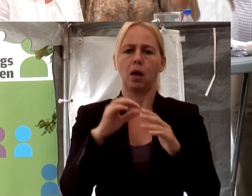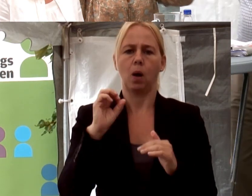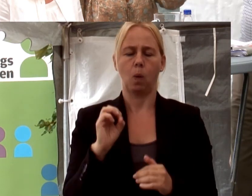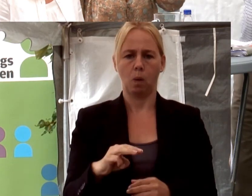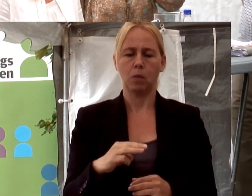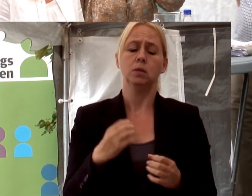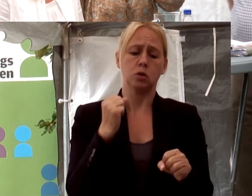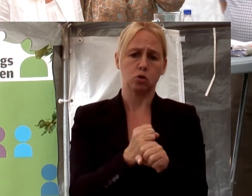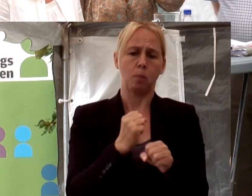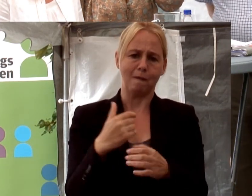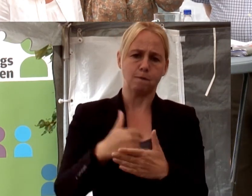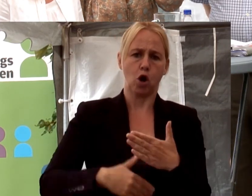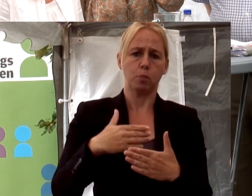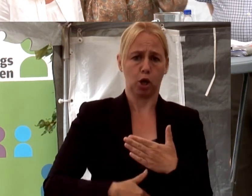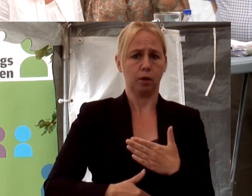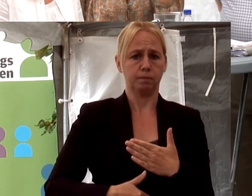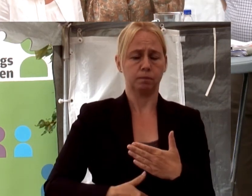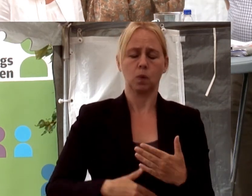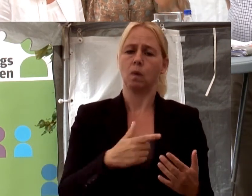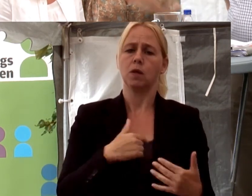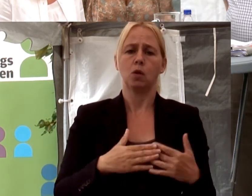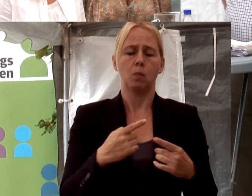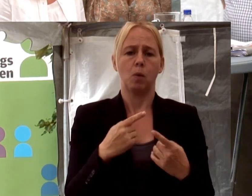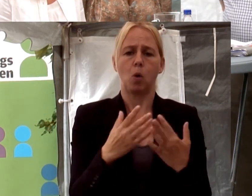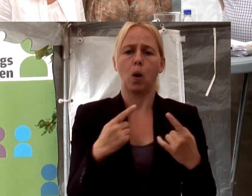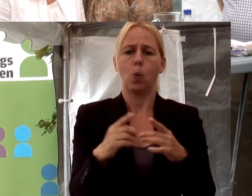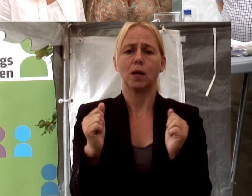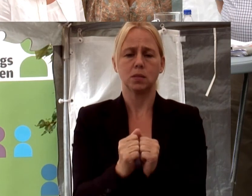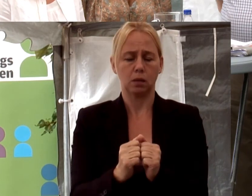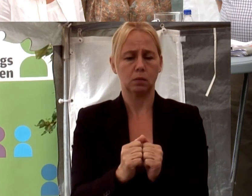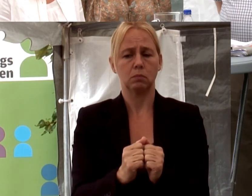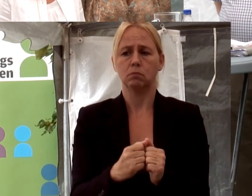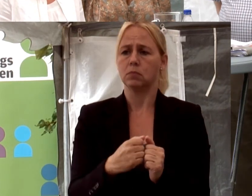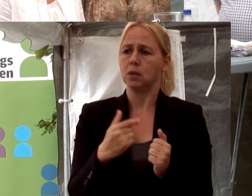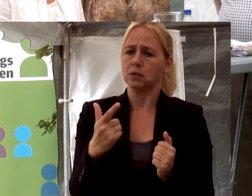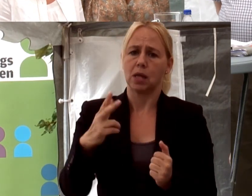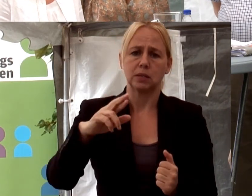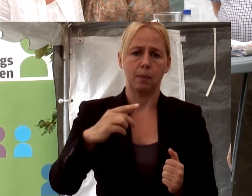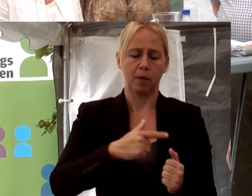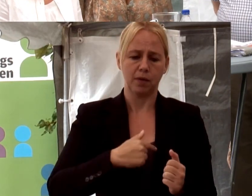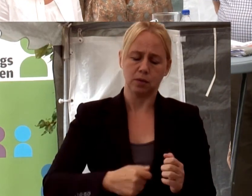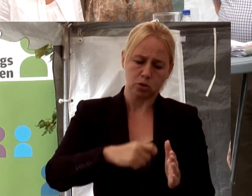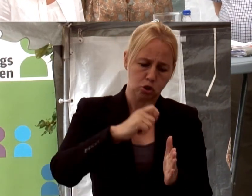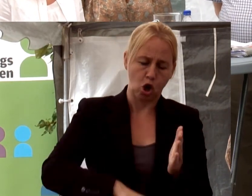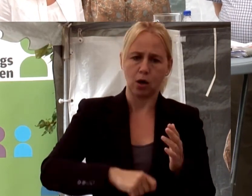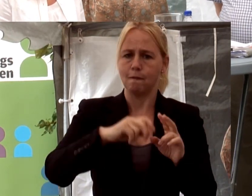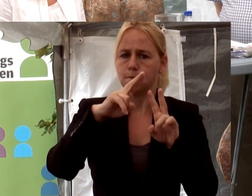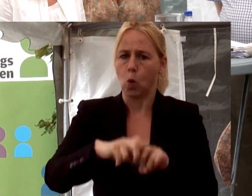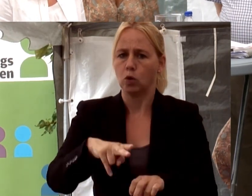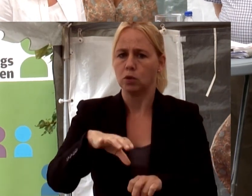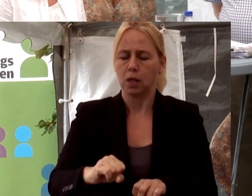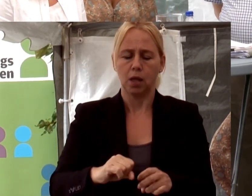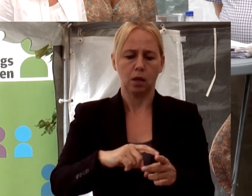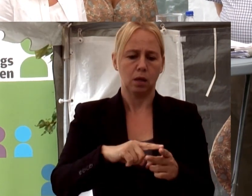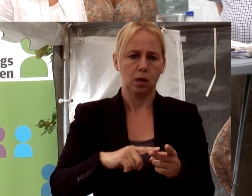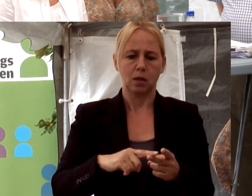att arbeta förebyggande. Och det gör vi på många sätt genom att ta initiativ till forskning till exempel. Vi kan